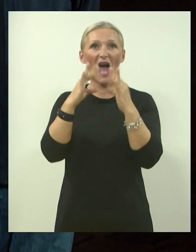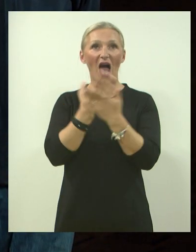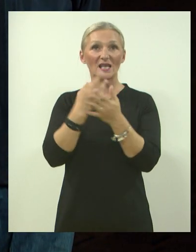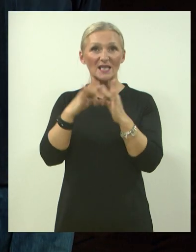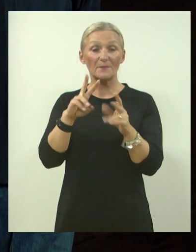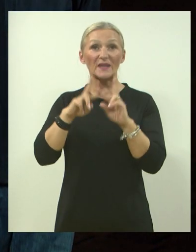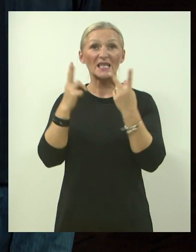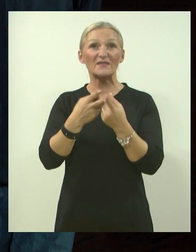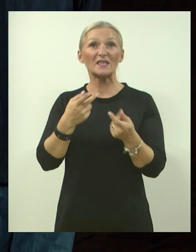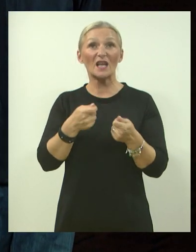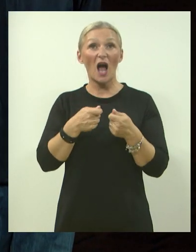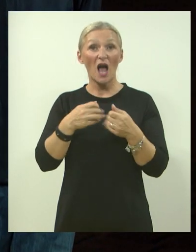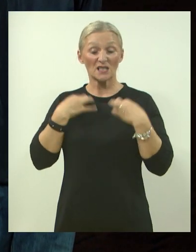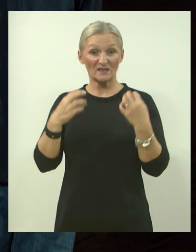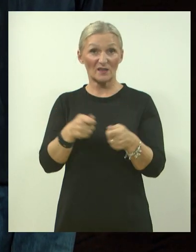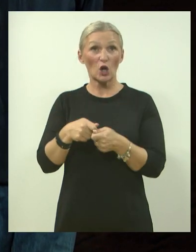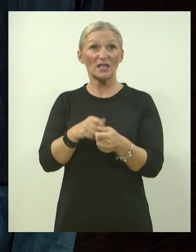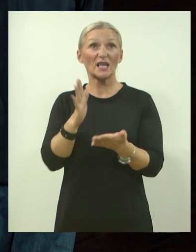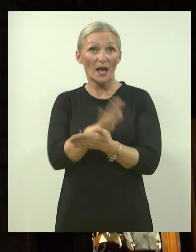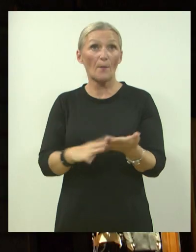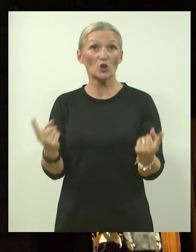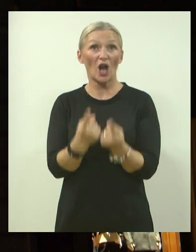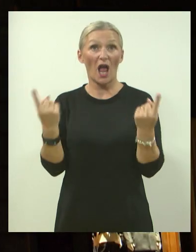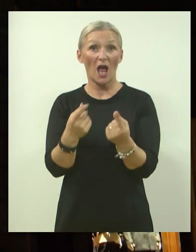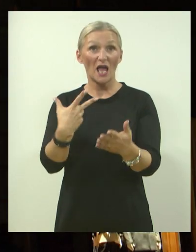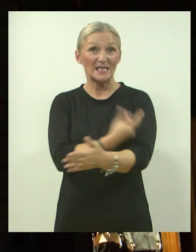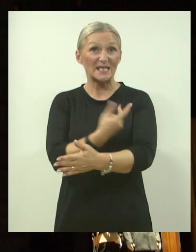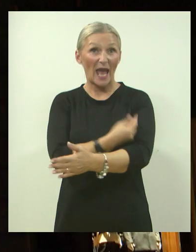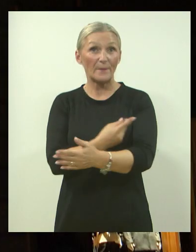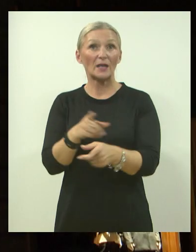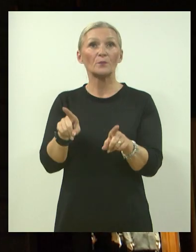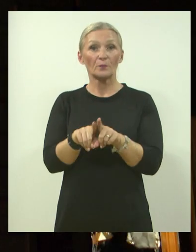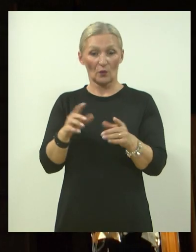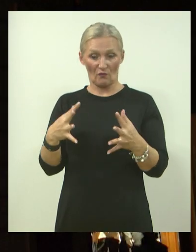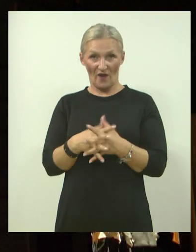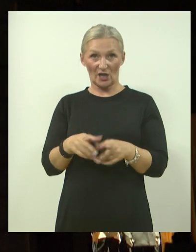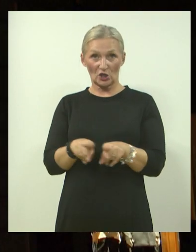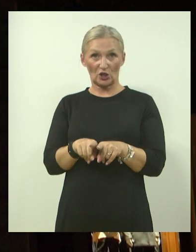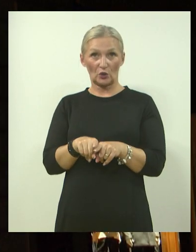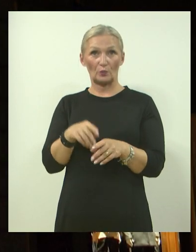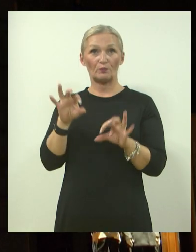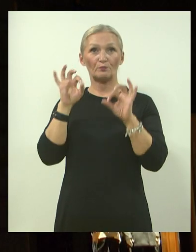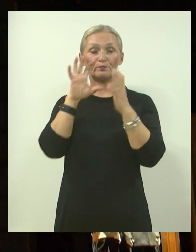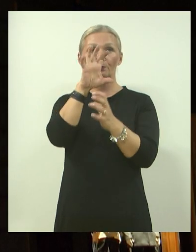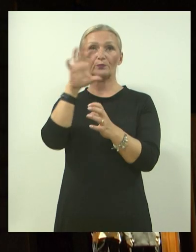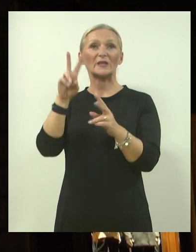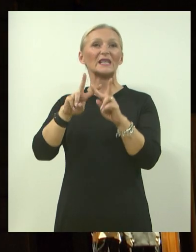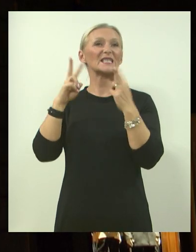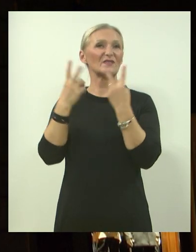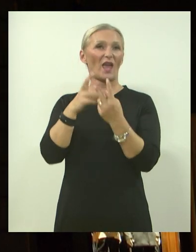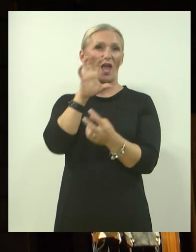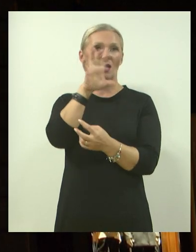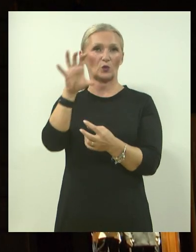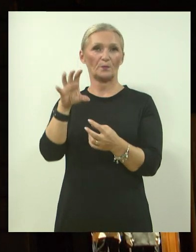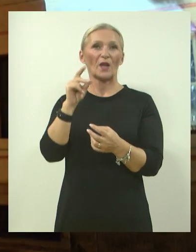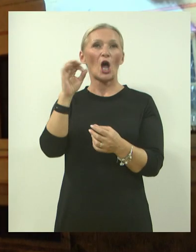organizacija već započela kampanju cijepljenja. Logo akcije, osim u Varaždinu, projecirani na poznatim svjetskim građevinama.